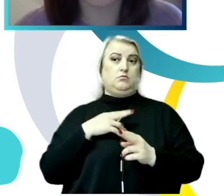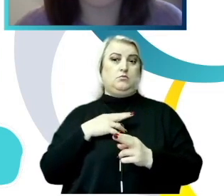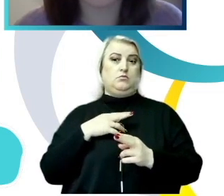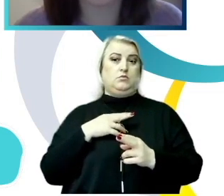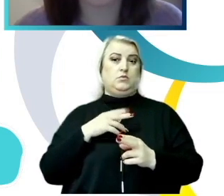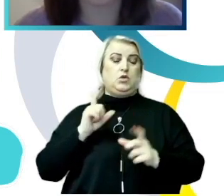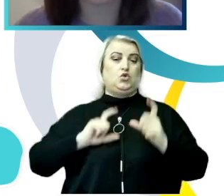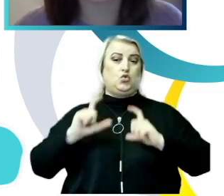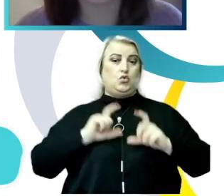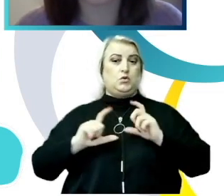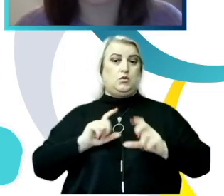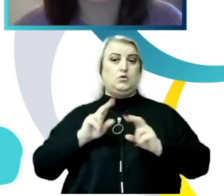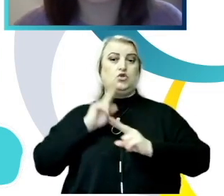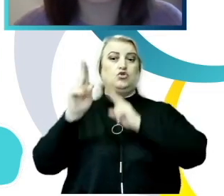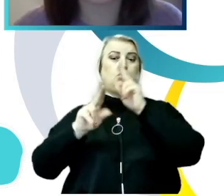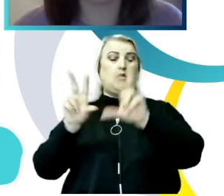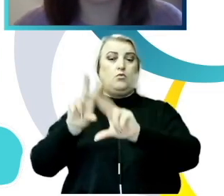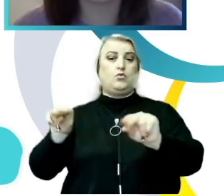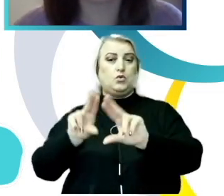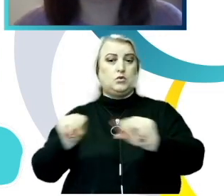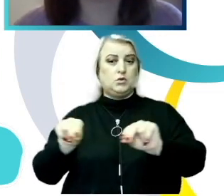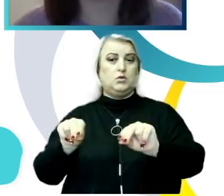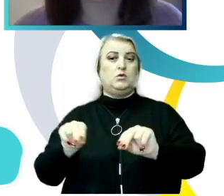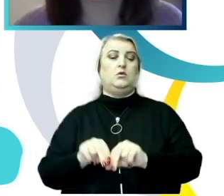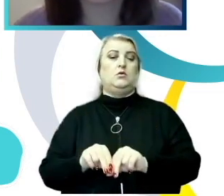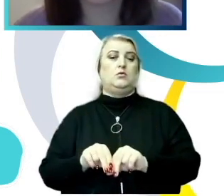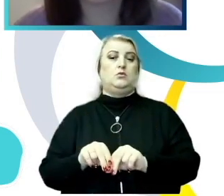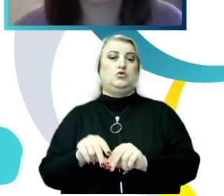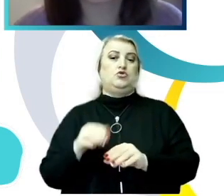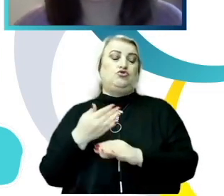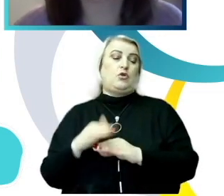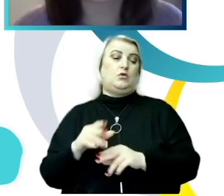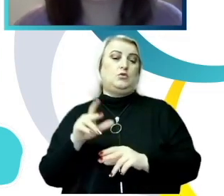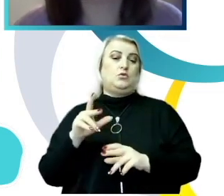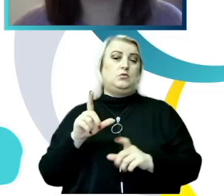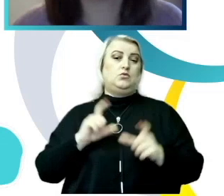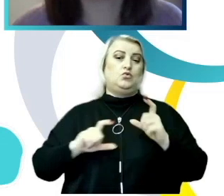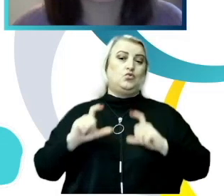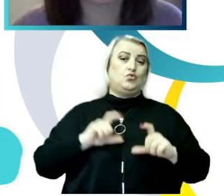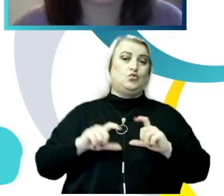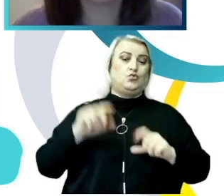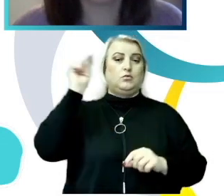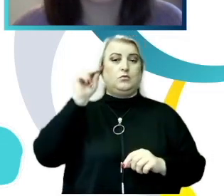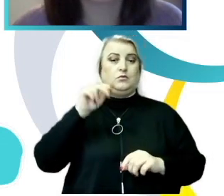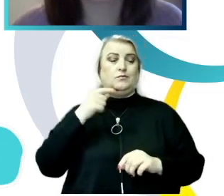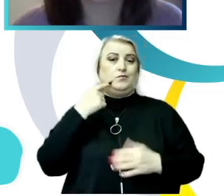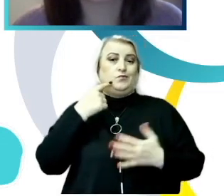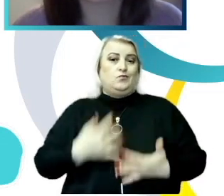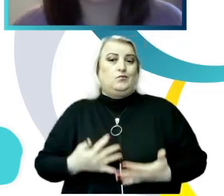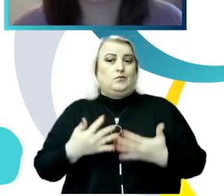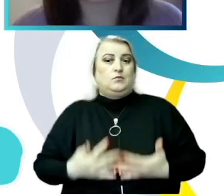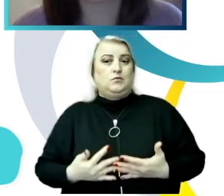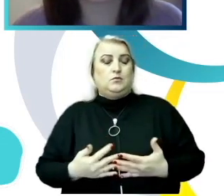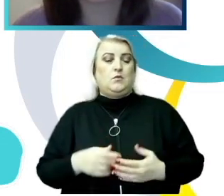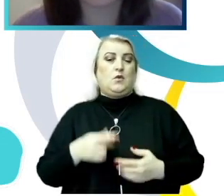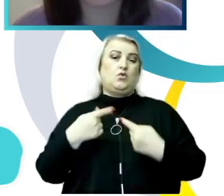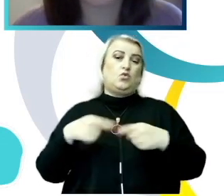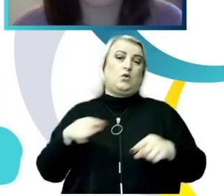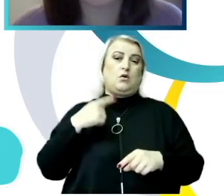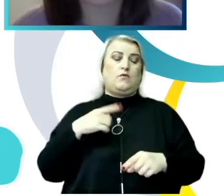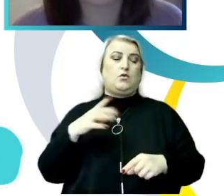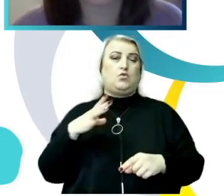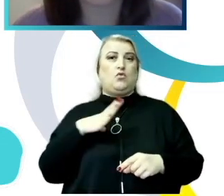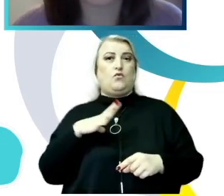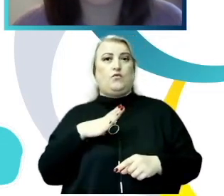către cadrele didactice în procesul educativ, o parte din elevi sau studenți se încomodează, alții declară că au fost informați